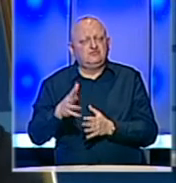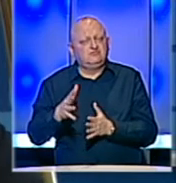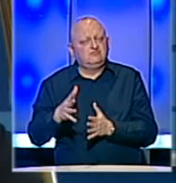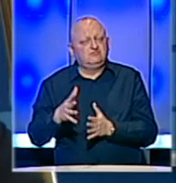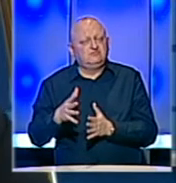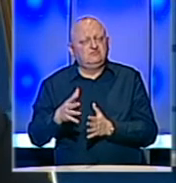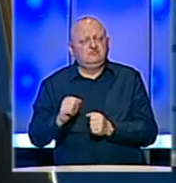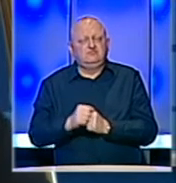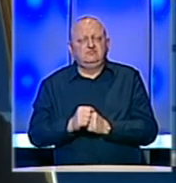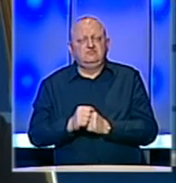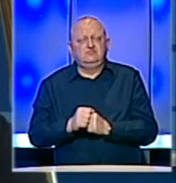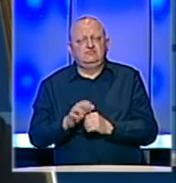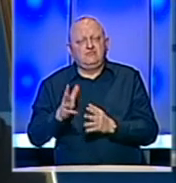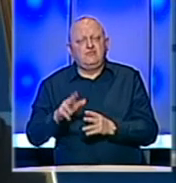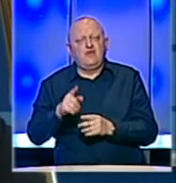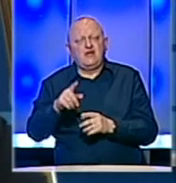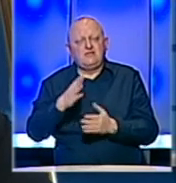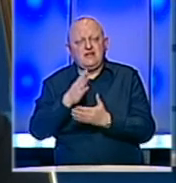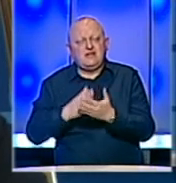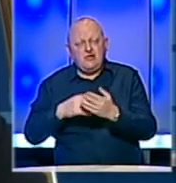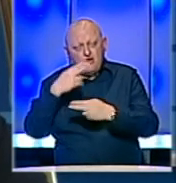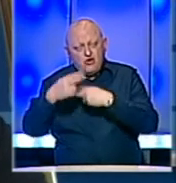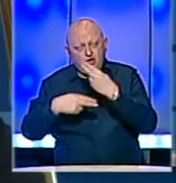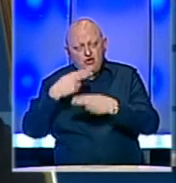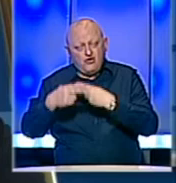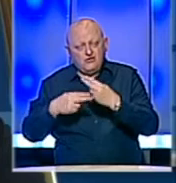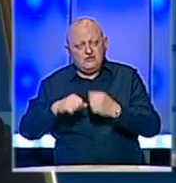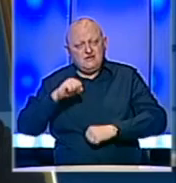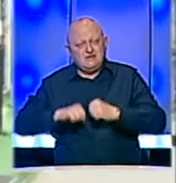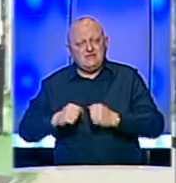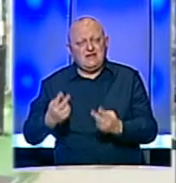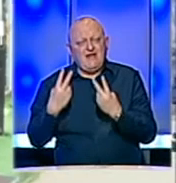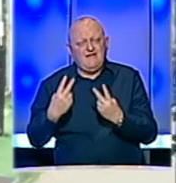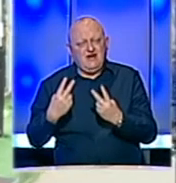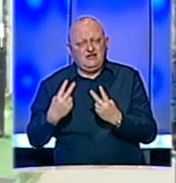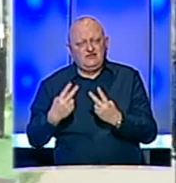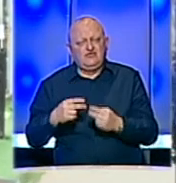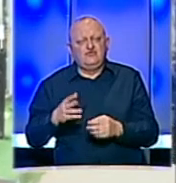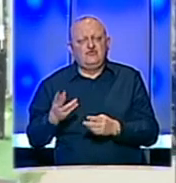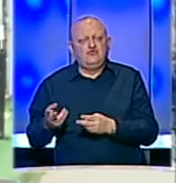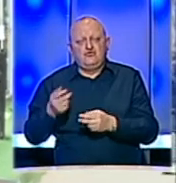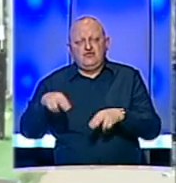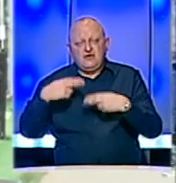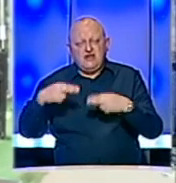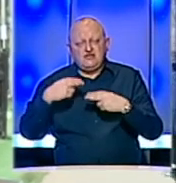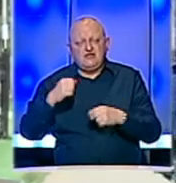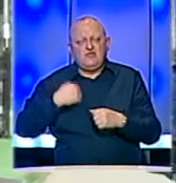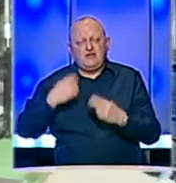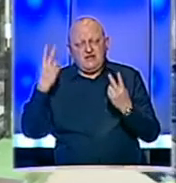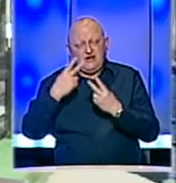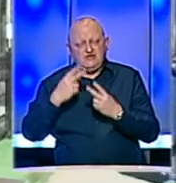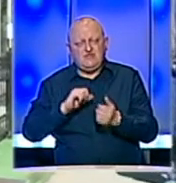nekih, jer moramo i taj dio iskontroli sa disciplina je ekstremno važna. U gostitelji u Banja Luci razumiju značaj